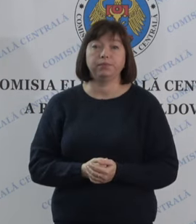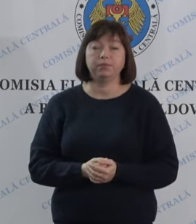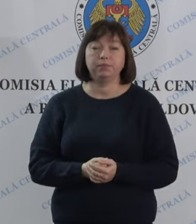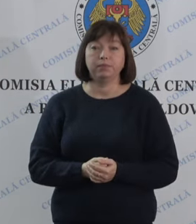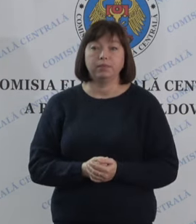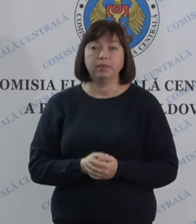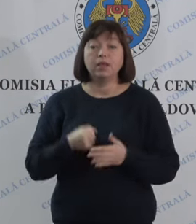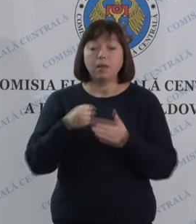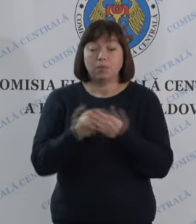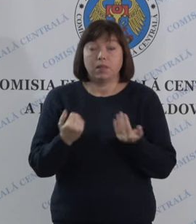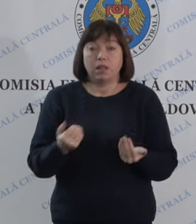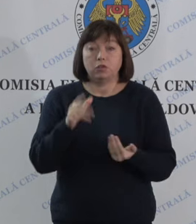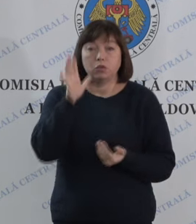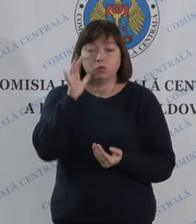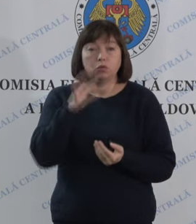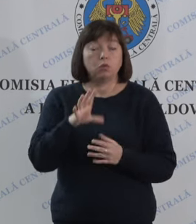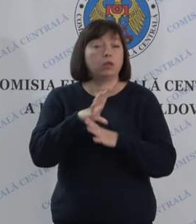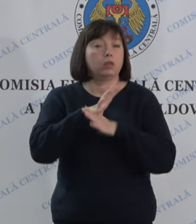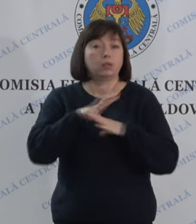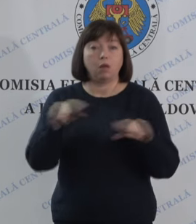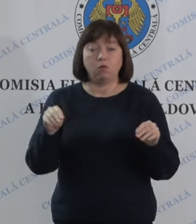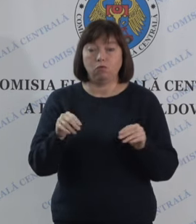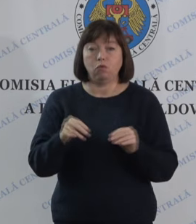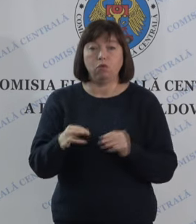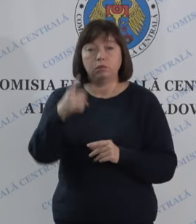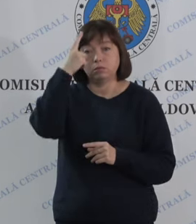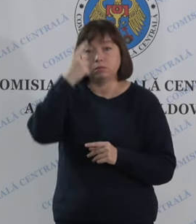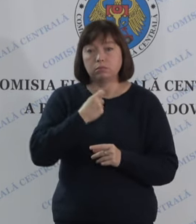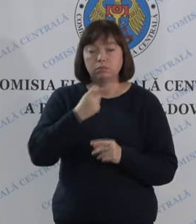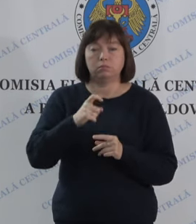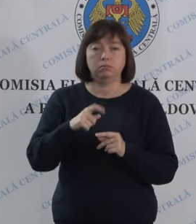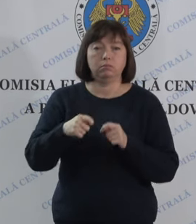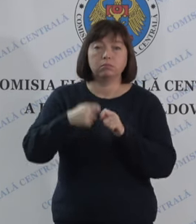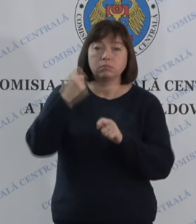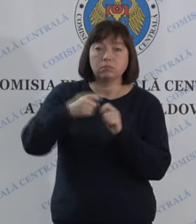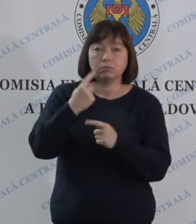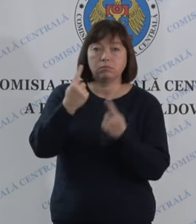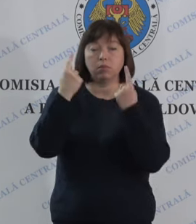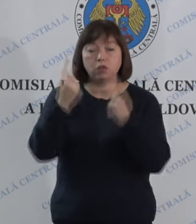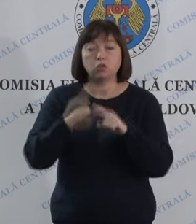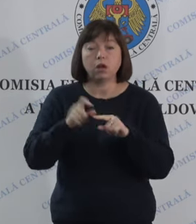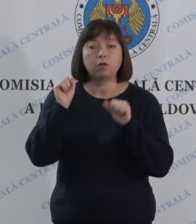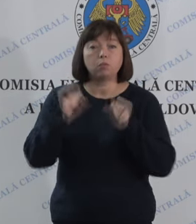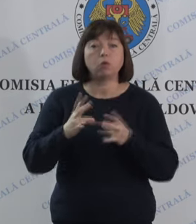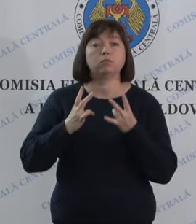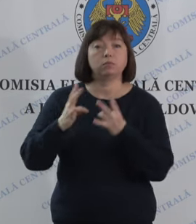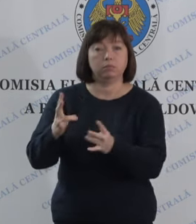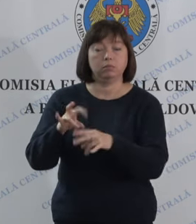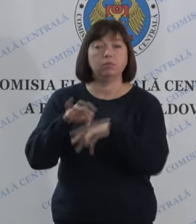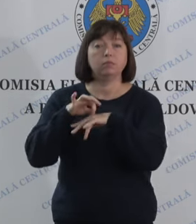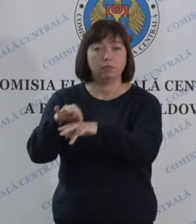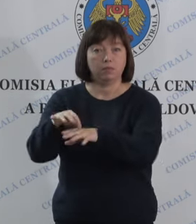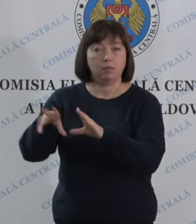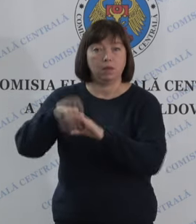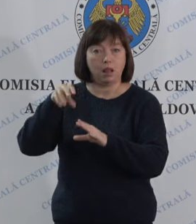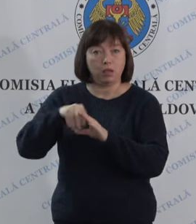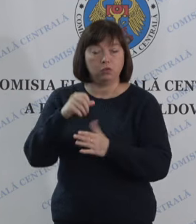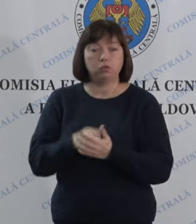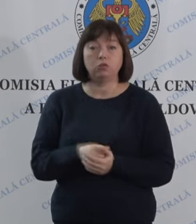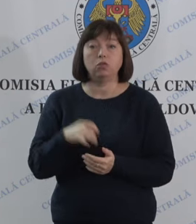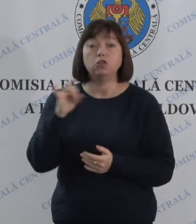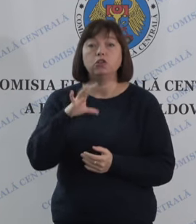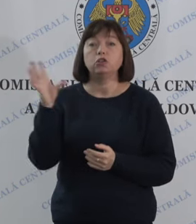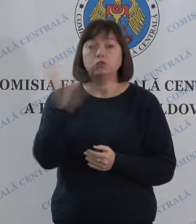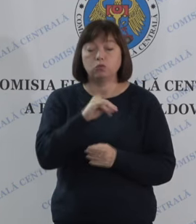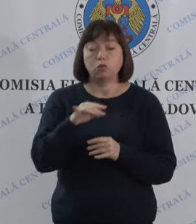Până la această oră nu au fost raportate incidente majore care să afecteze desfășurarea alegerilor, iar